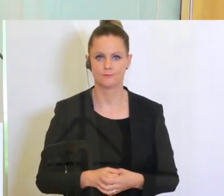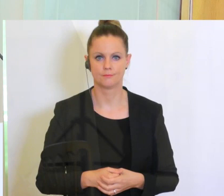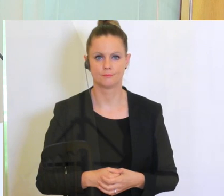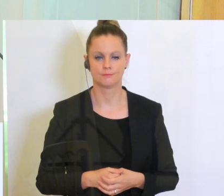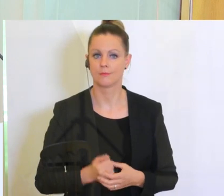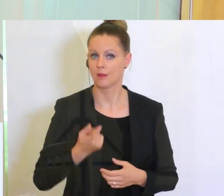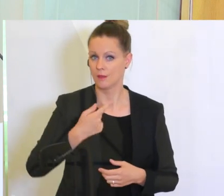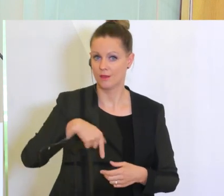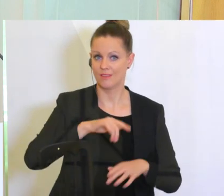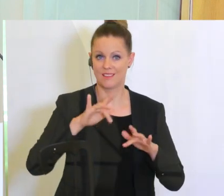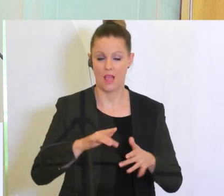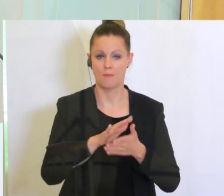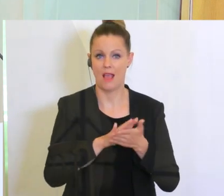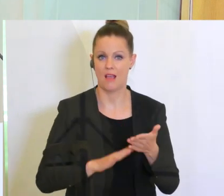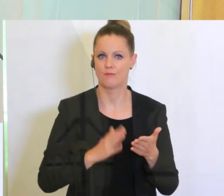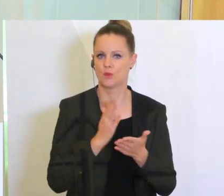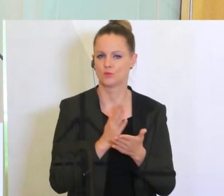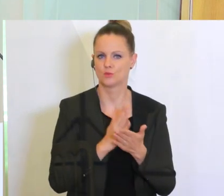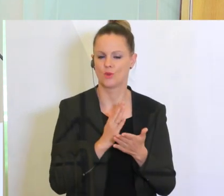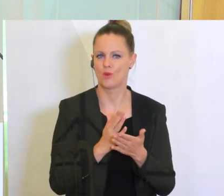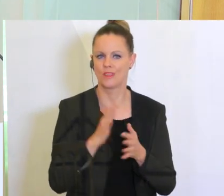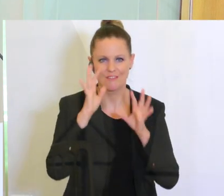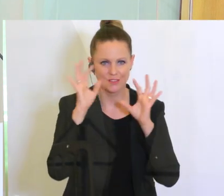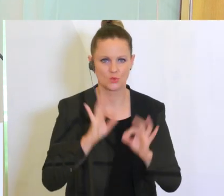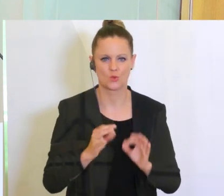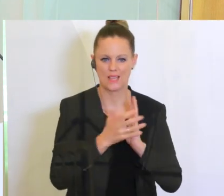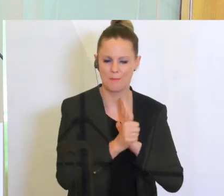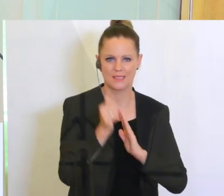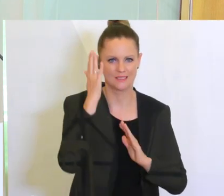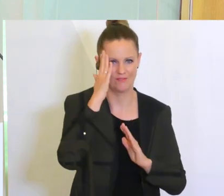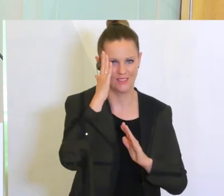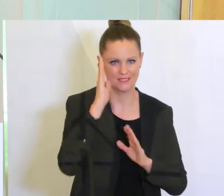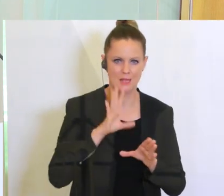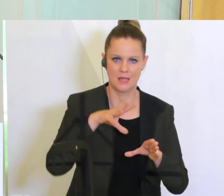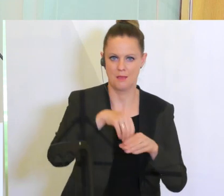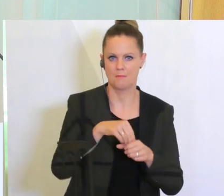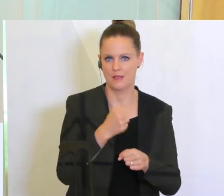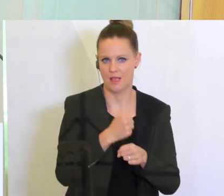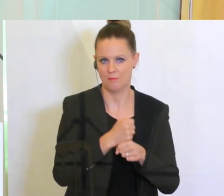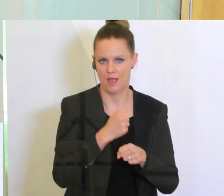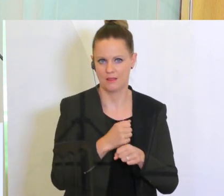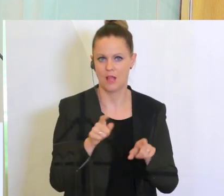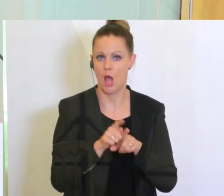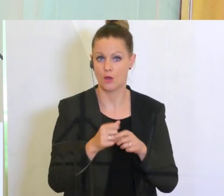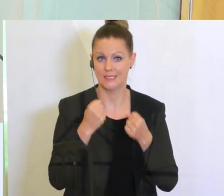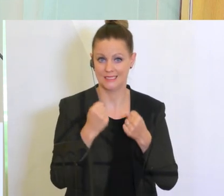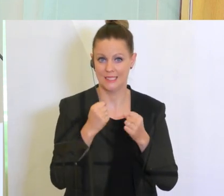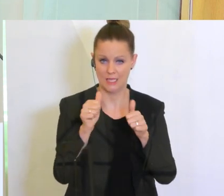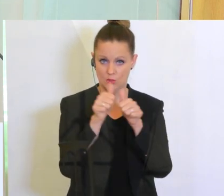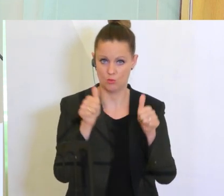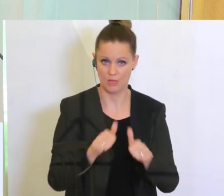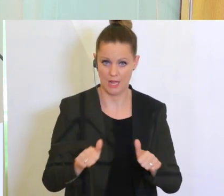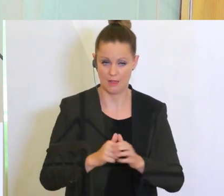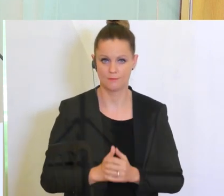Also wir haben von Anfang an auch versucht, der Expertise hier mit dabei zu sein, auch bei diesem Sicherheitsmodell